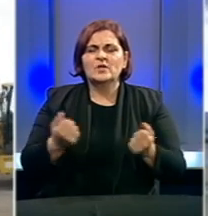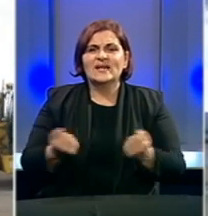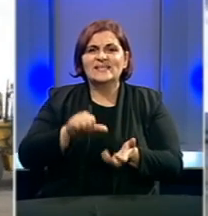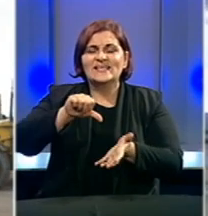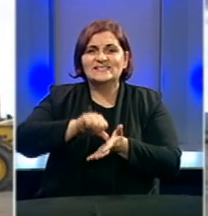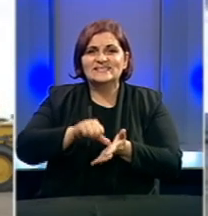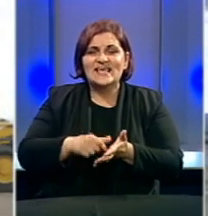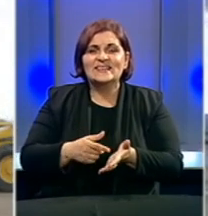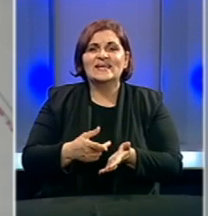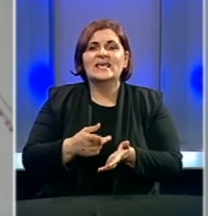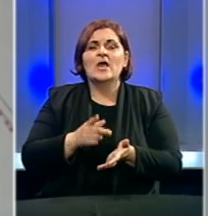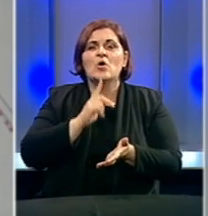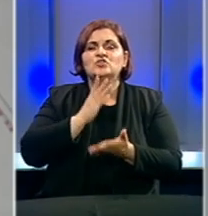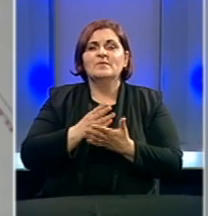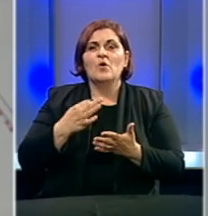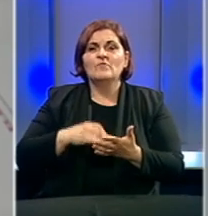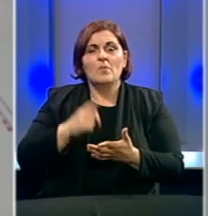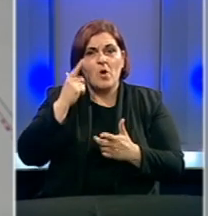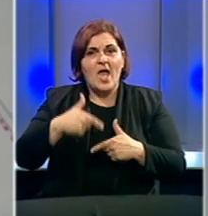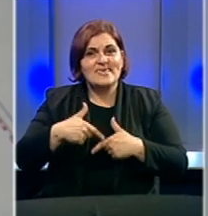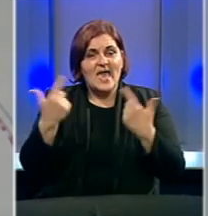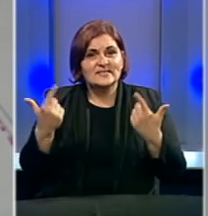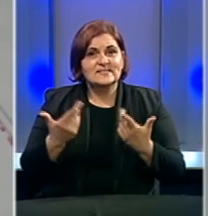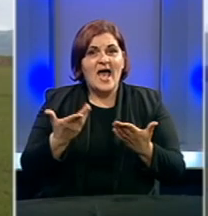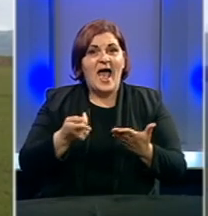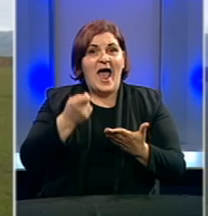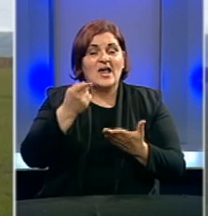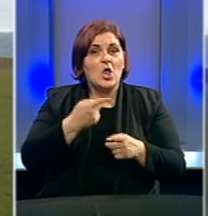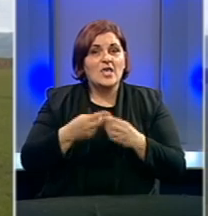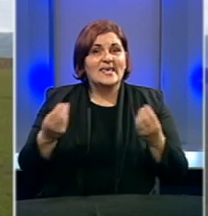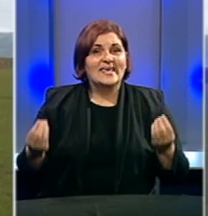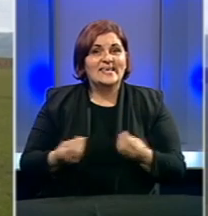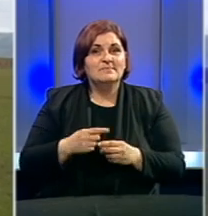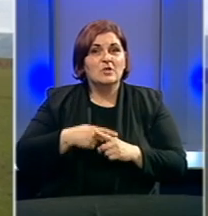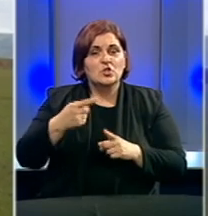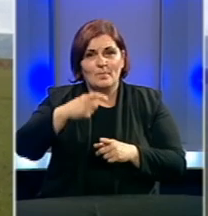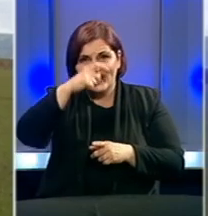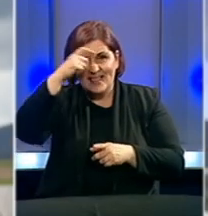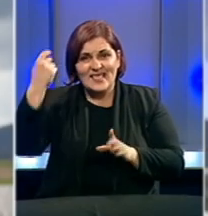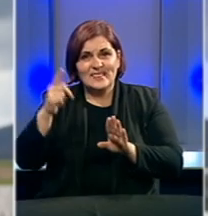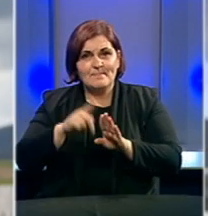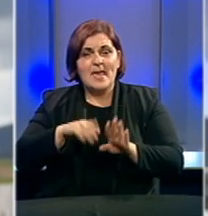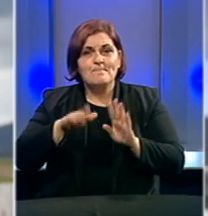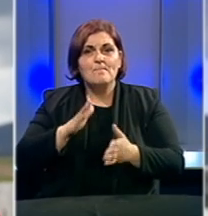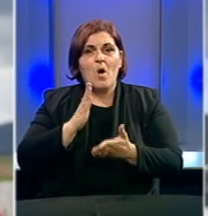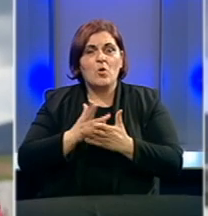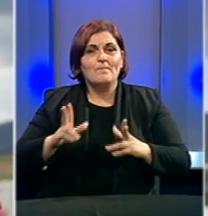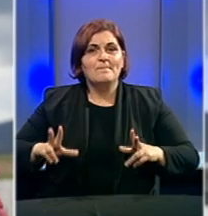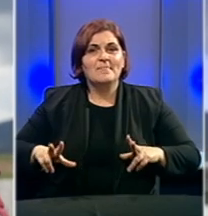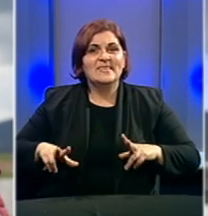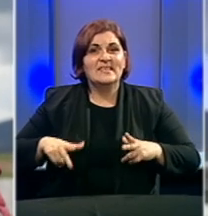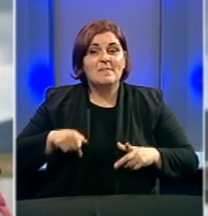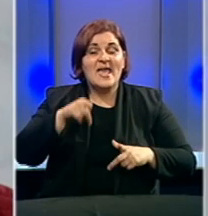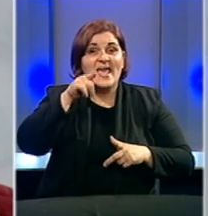koji i dalje ostaju u funkciji. Onda je posve jasno kako je to nešto zbog čega bi i tijekom ljetnih mjeseci moglo biti živo na